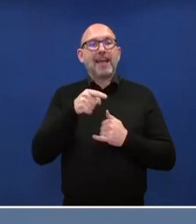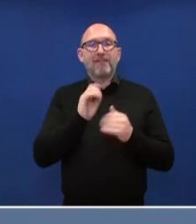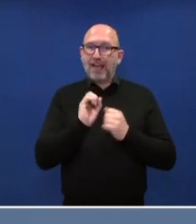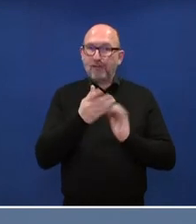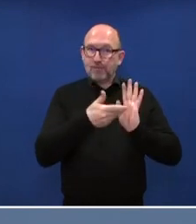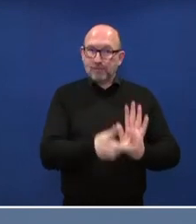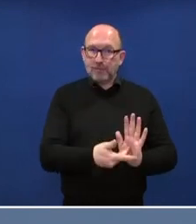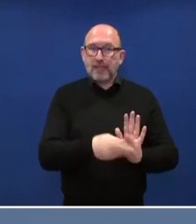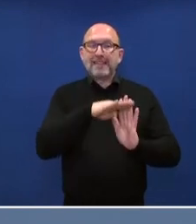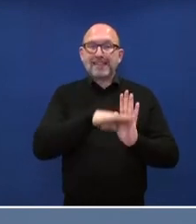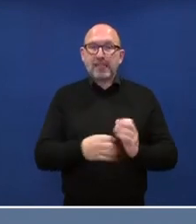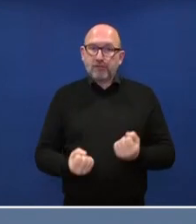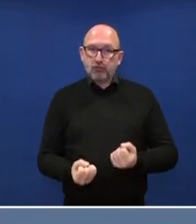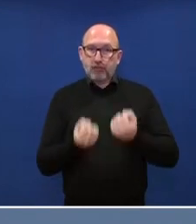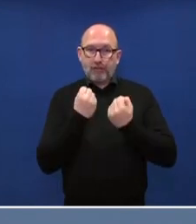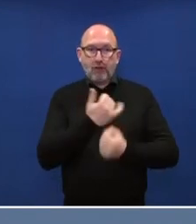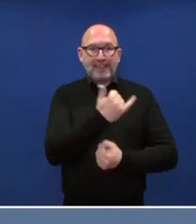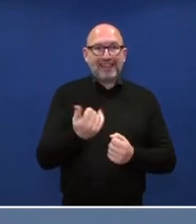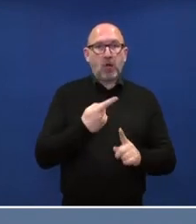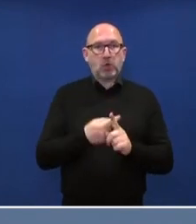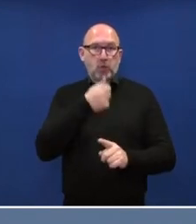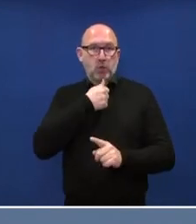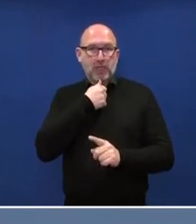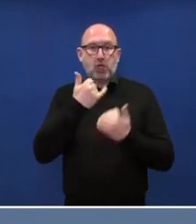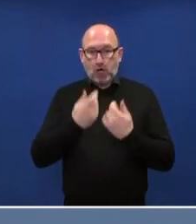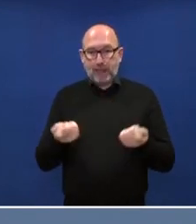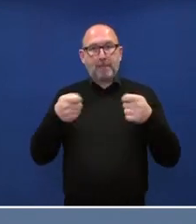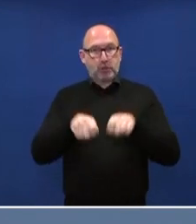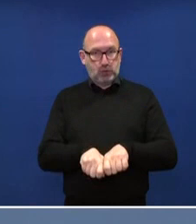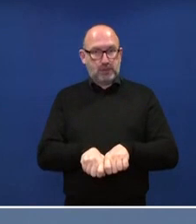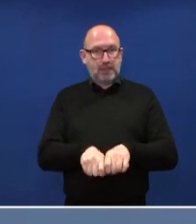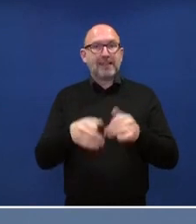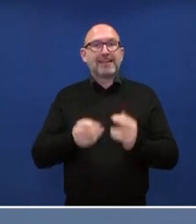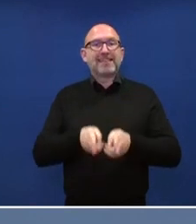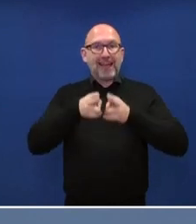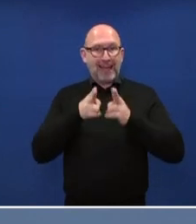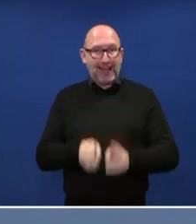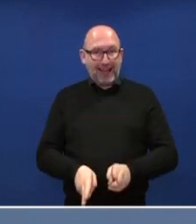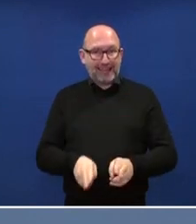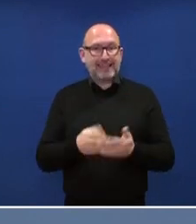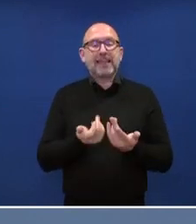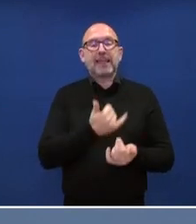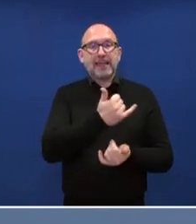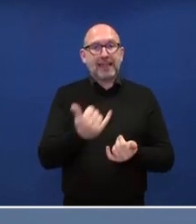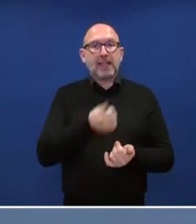Gesetzes zur Stärkung von Kindern und Jugendlichen beschlossen. Damit werden die rechtlichen Grundlagen der Kinder- und Jugendhilfe